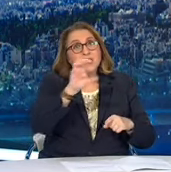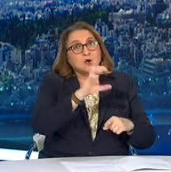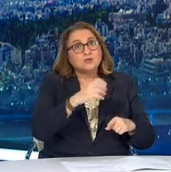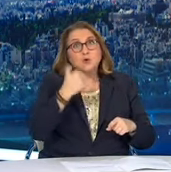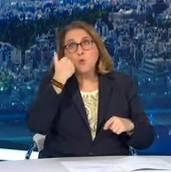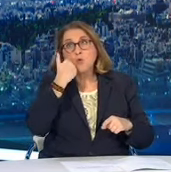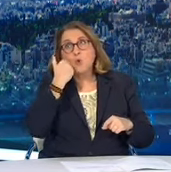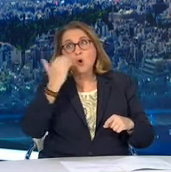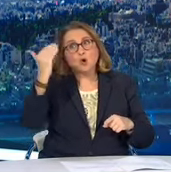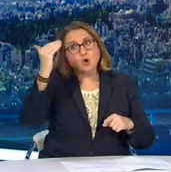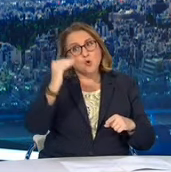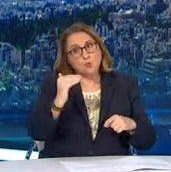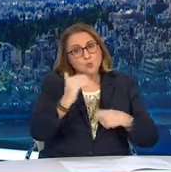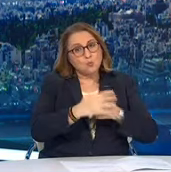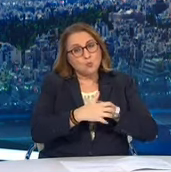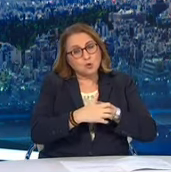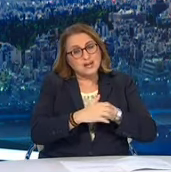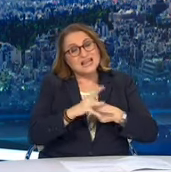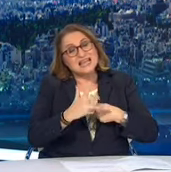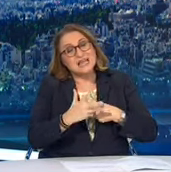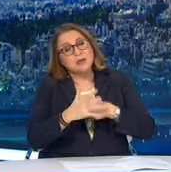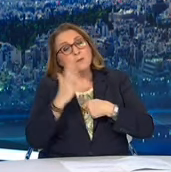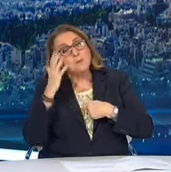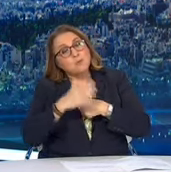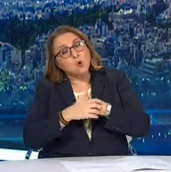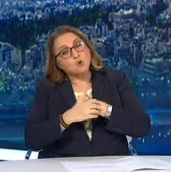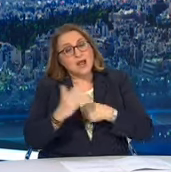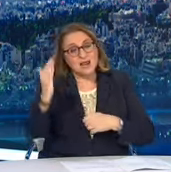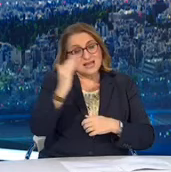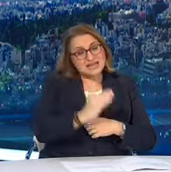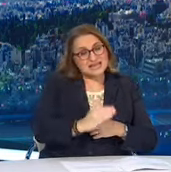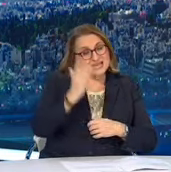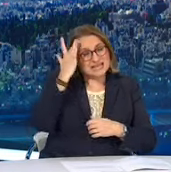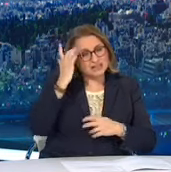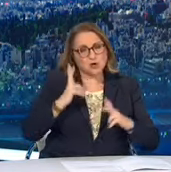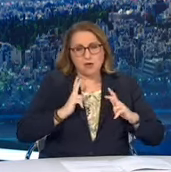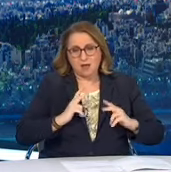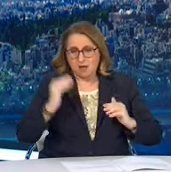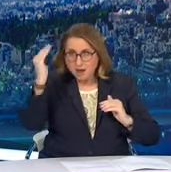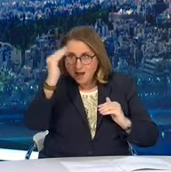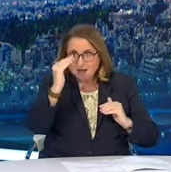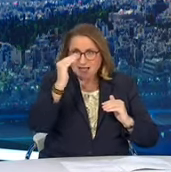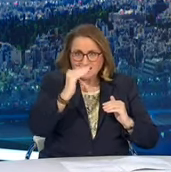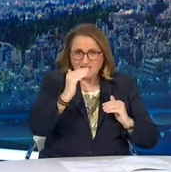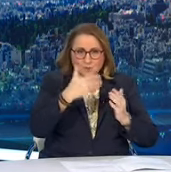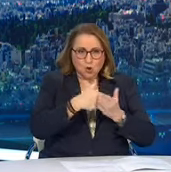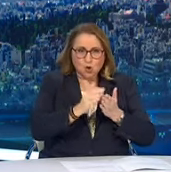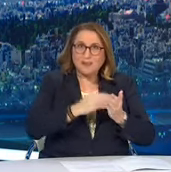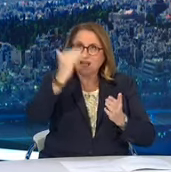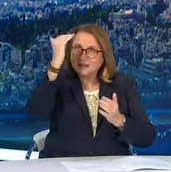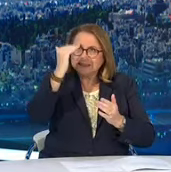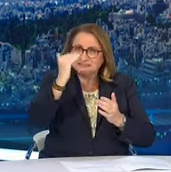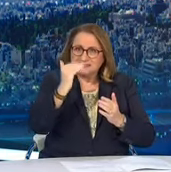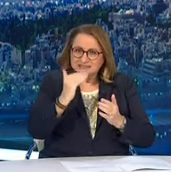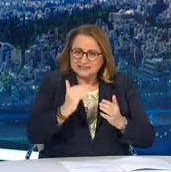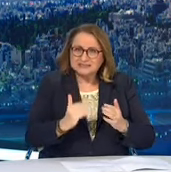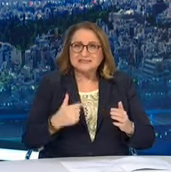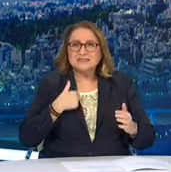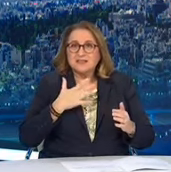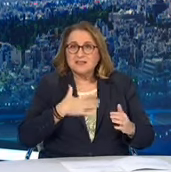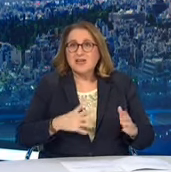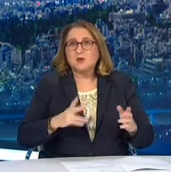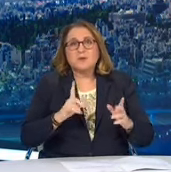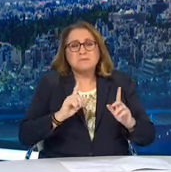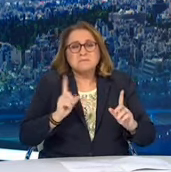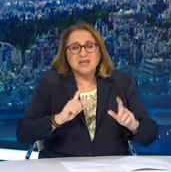πορτοκαλί ώστε από τη μια μεριά να αποφύγουμε το lockdown, να συνεχίσει η ζωή και από την άλλη μεριά να μπορέσουμε να καταστήλουμε τη διασπορά.